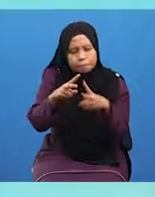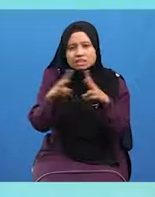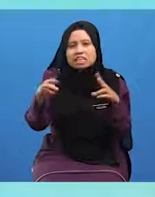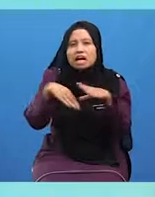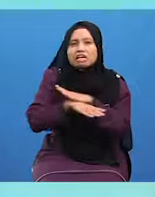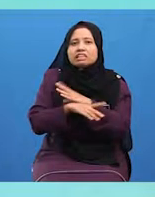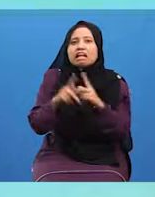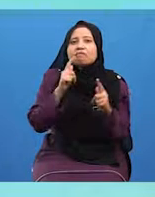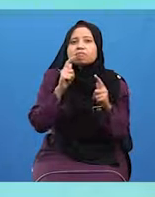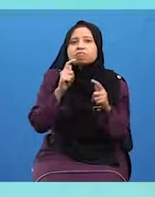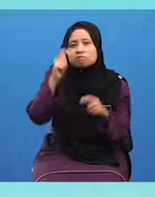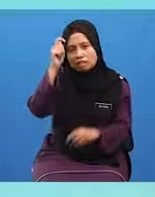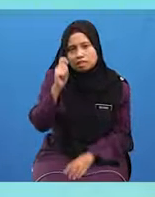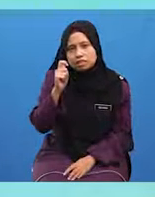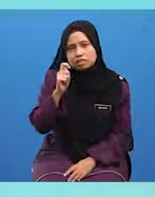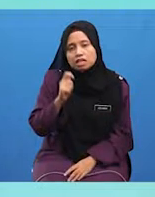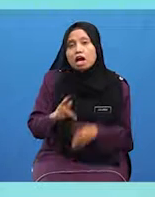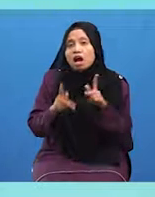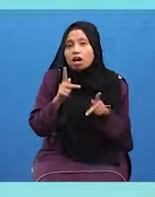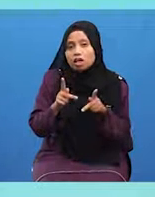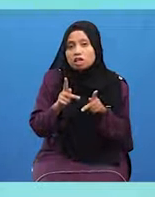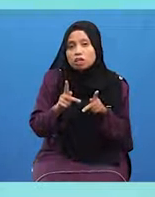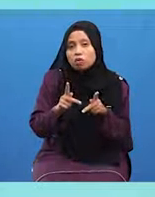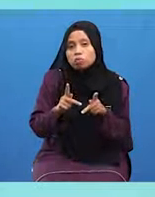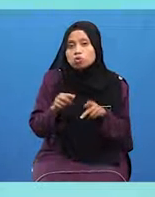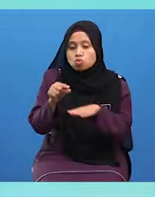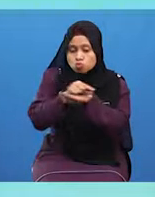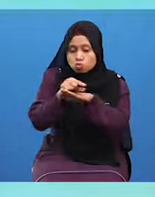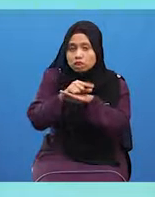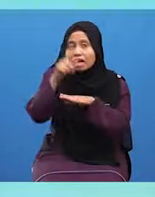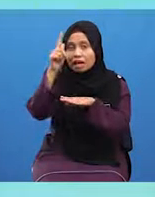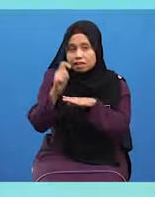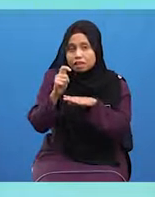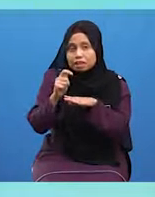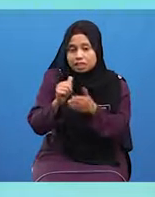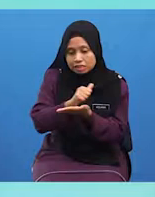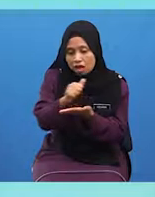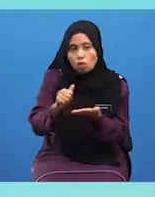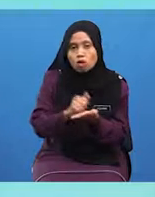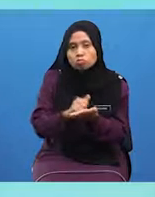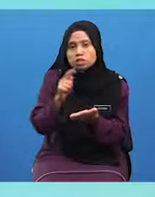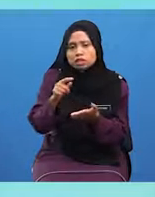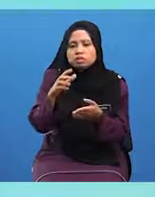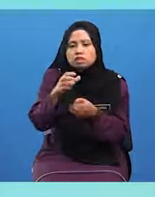Berada Di Dalam Tandas Sekiranya Menggunakan Tandas Awam Ia dapat